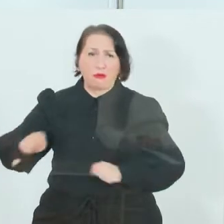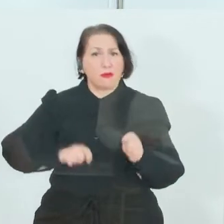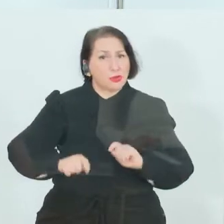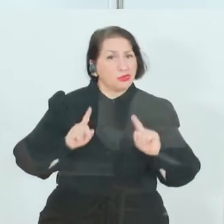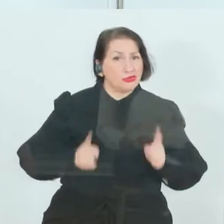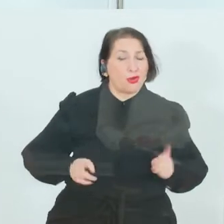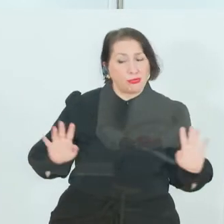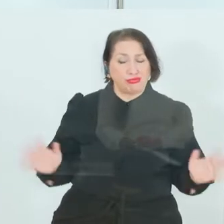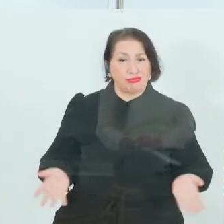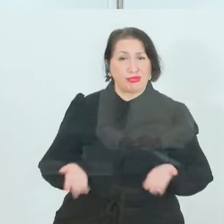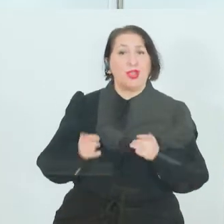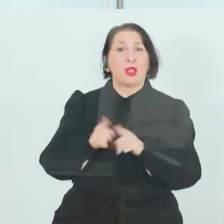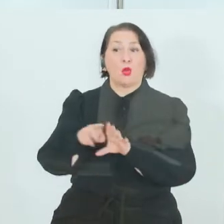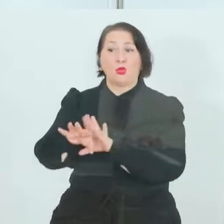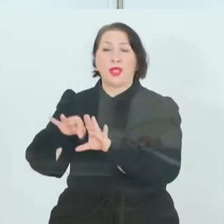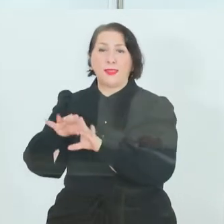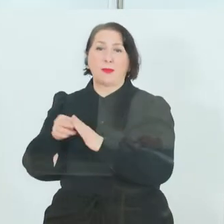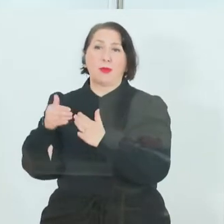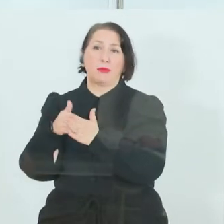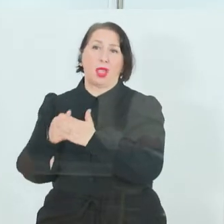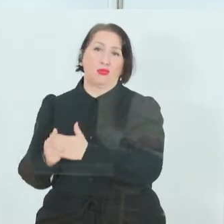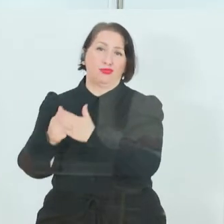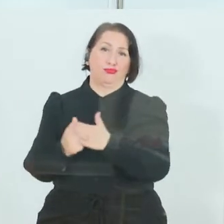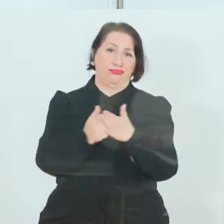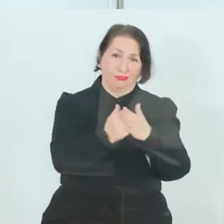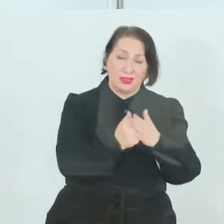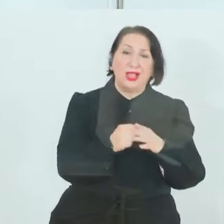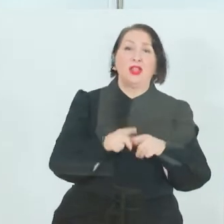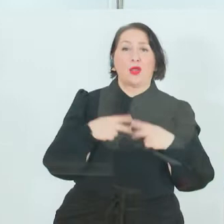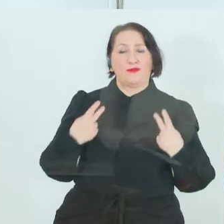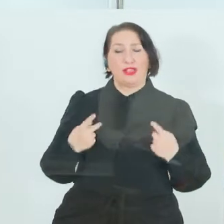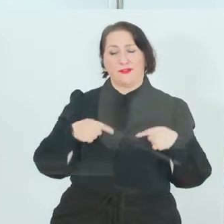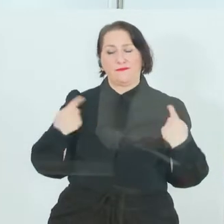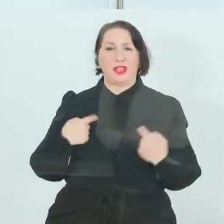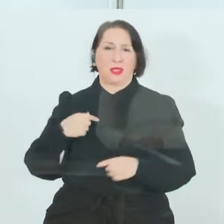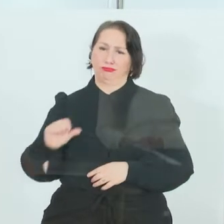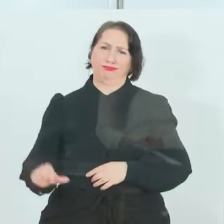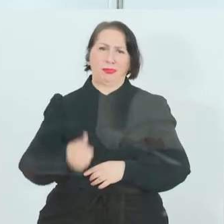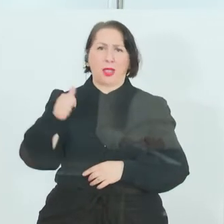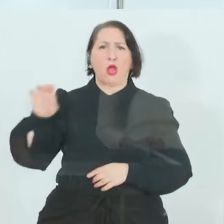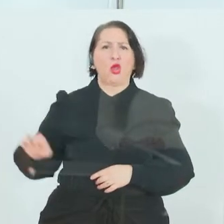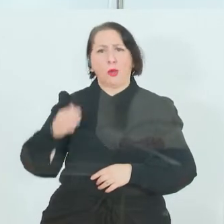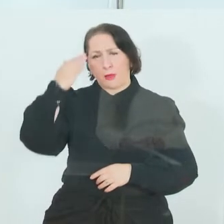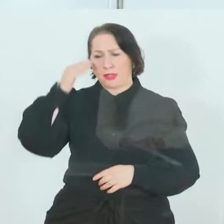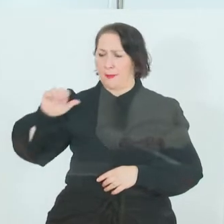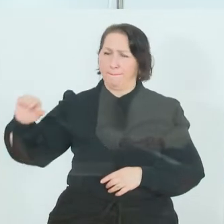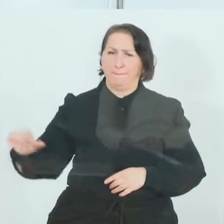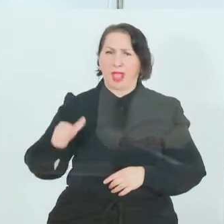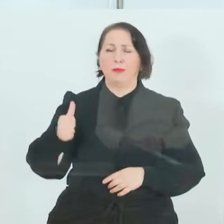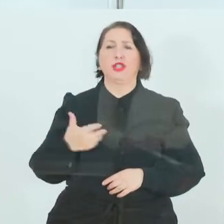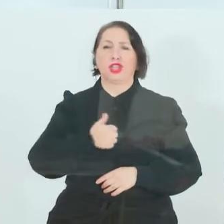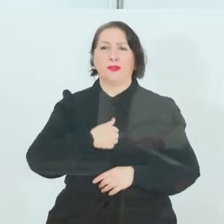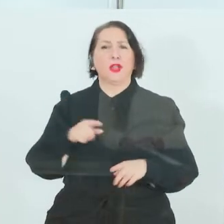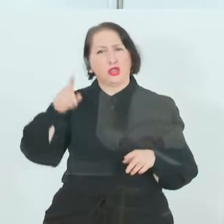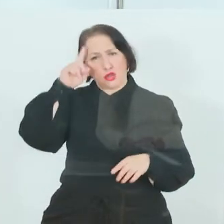die Unternehmen absichern. Und da war uns wichtig und da kann ich sagen, da sind wir Europameister. Das haben wir am schnellsten in Europa geschafft. Auch Deutschland,